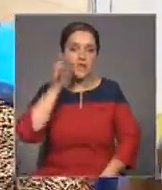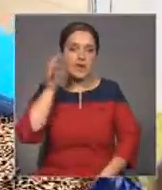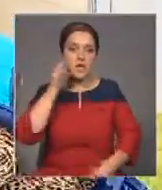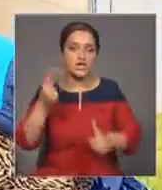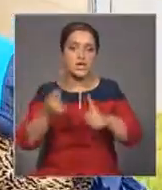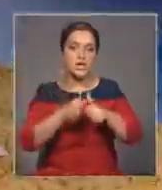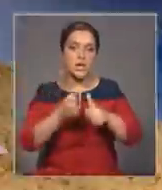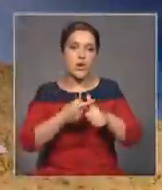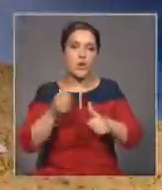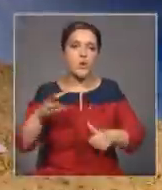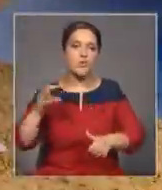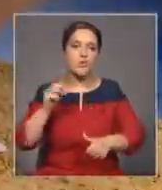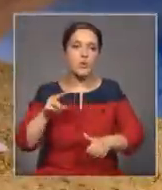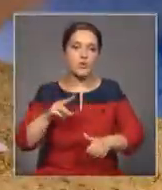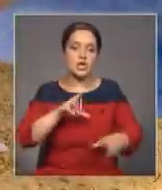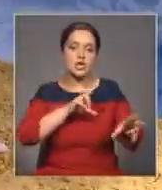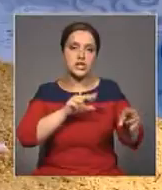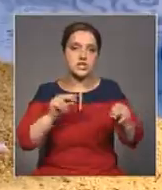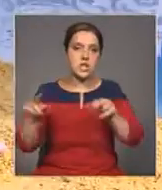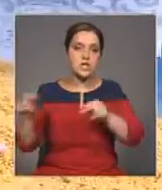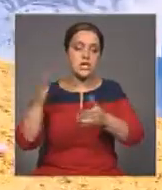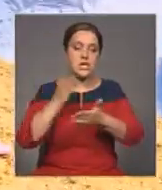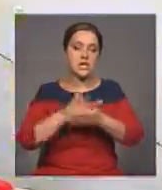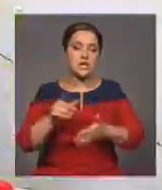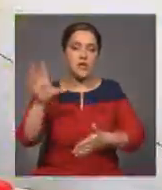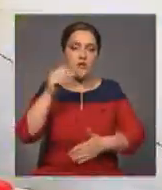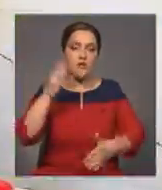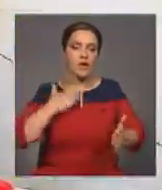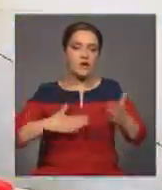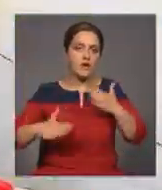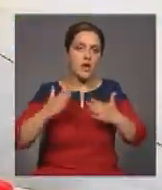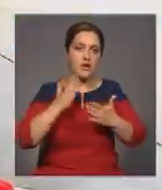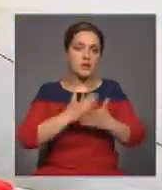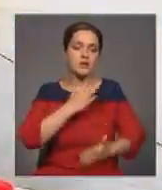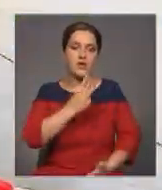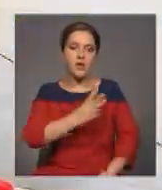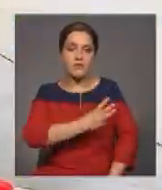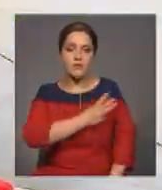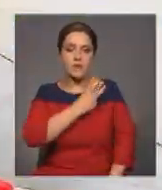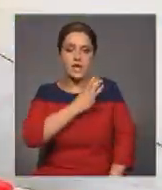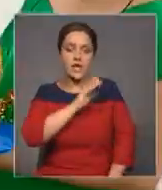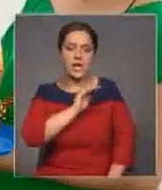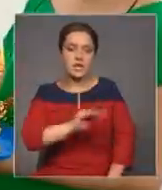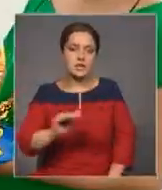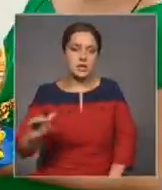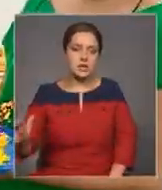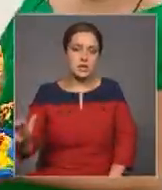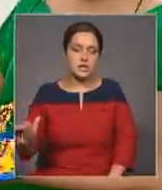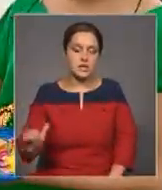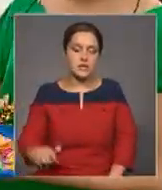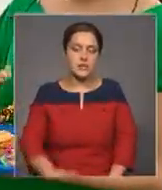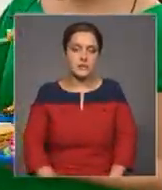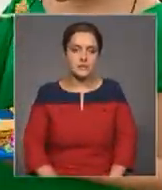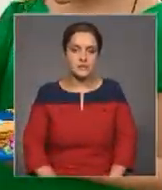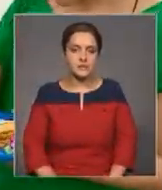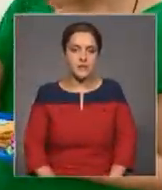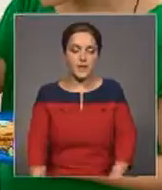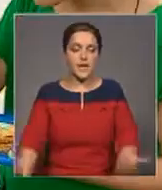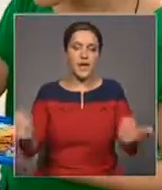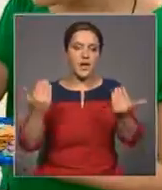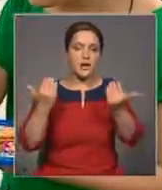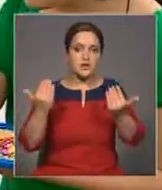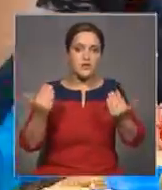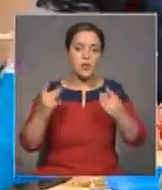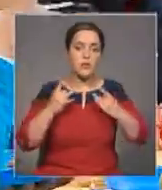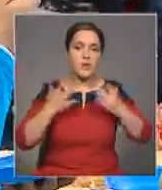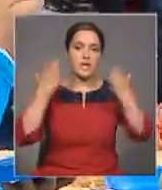медовое счастье. И оно действительно подарило детям очень много эмоций, только положительных. Вообще, нынешнее празднование